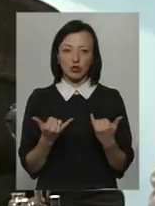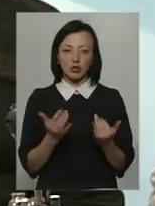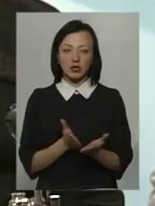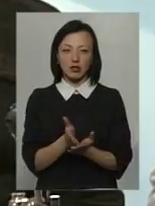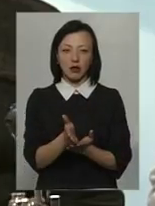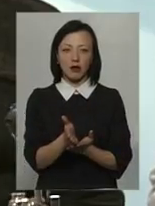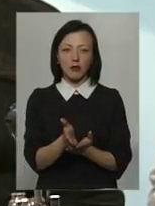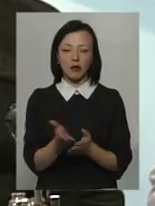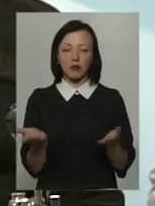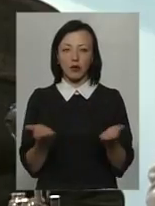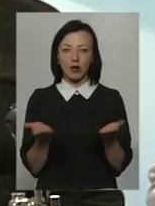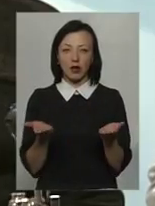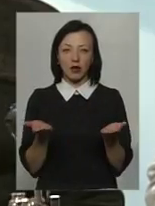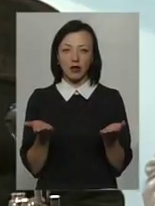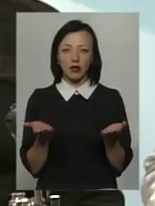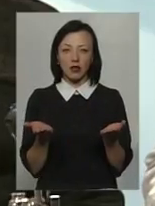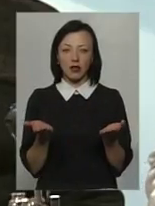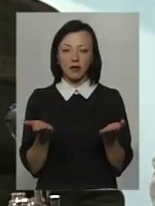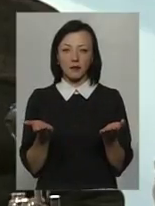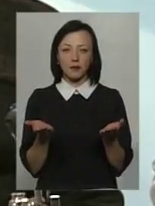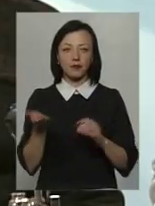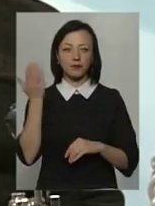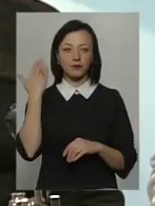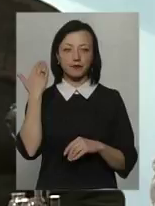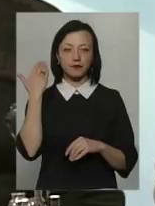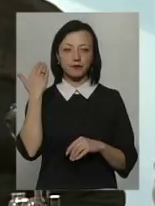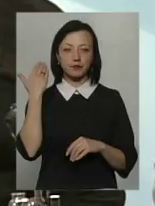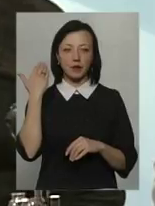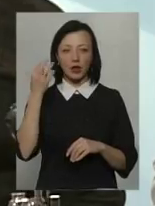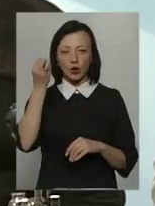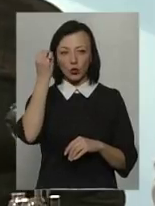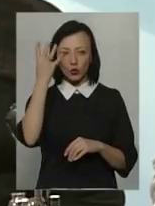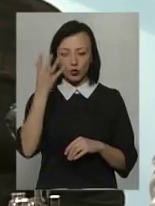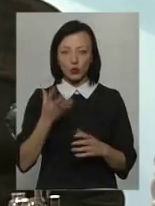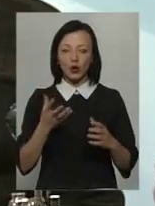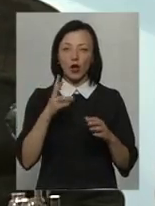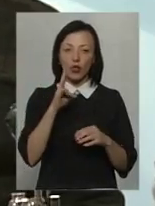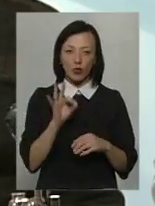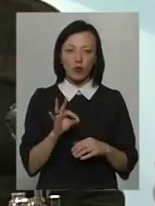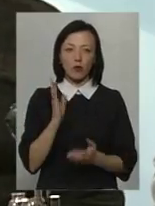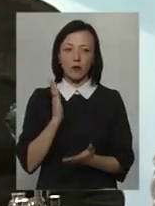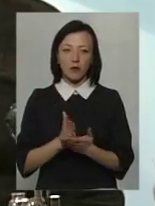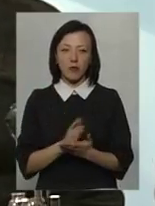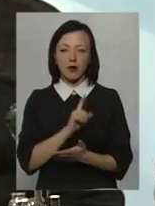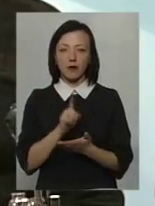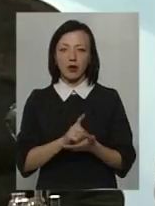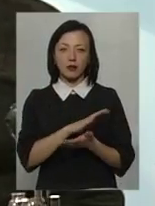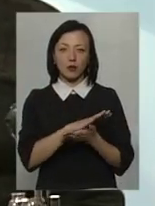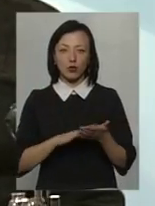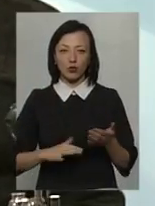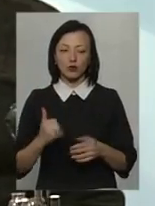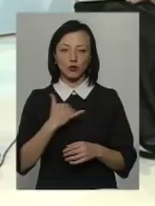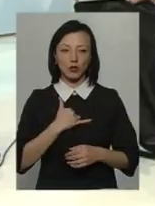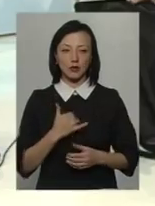напрямок, який бере виток з культур, але безумовно він має мати продовження і в